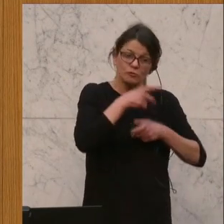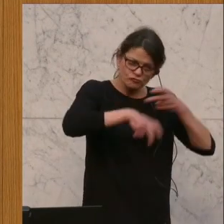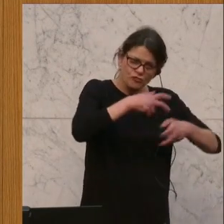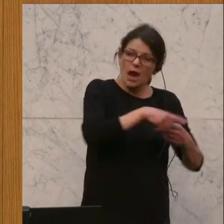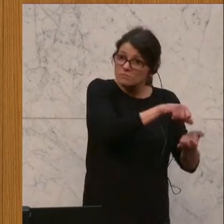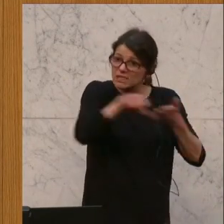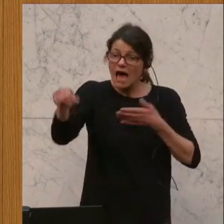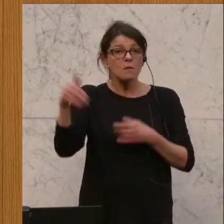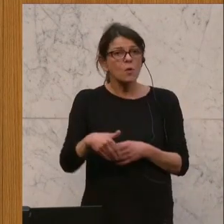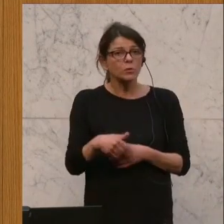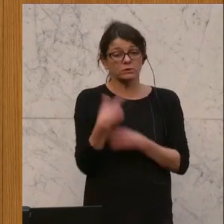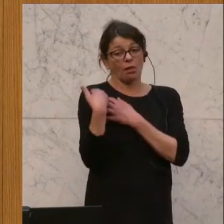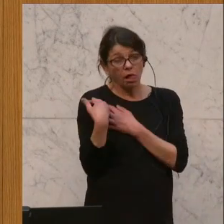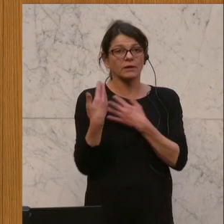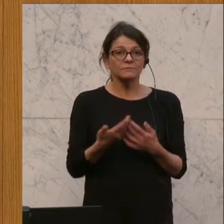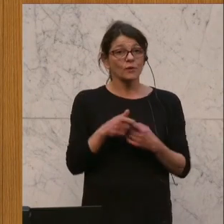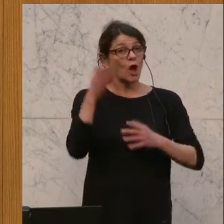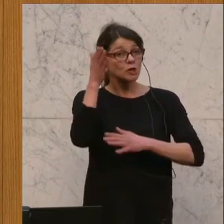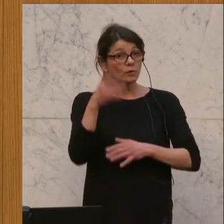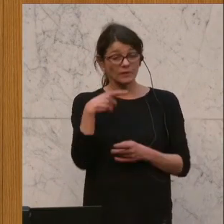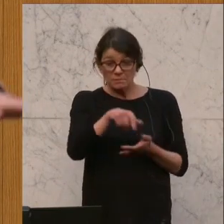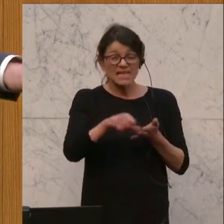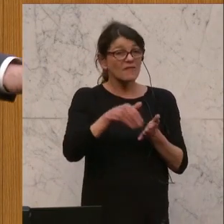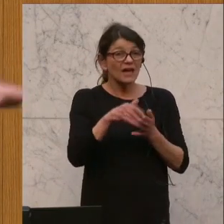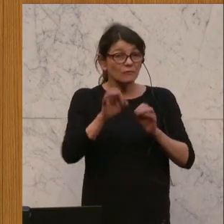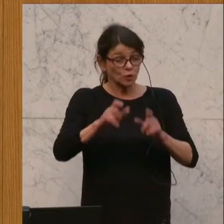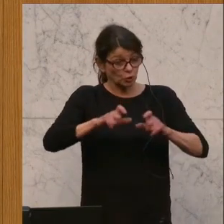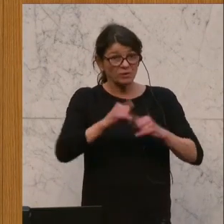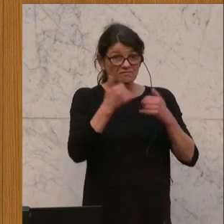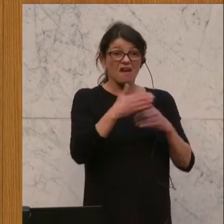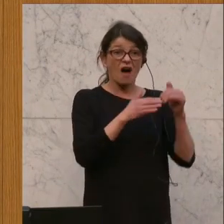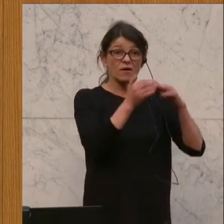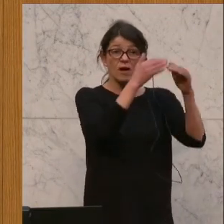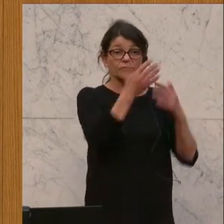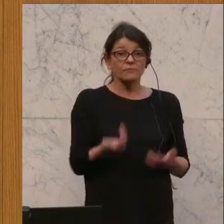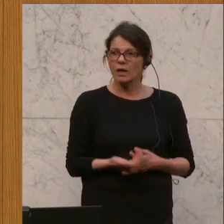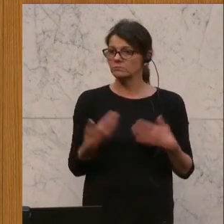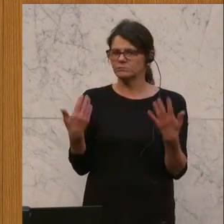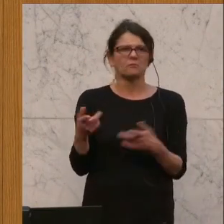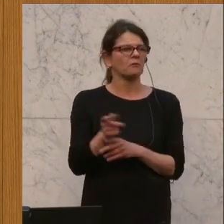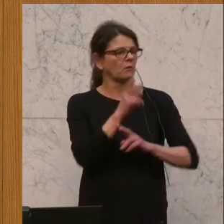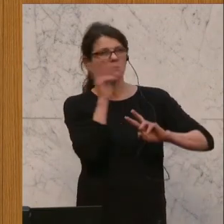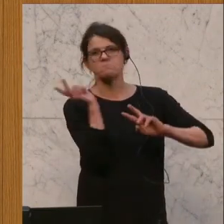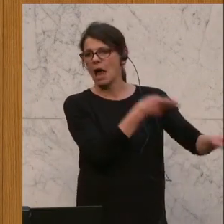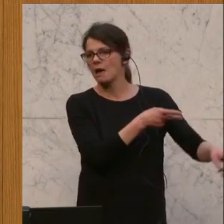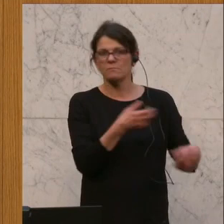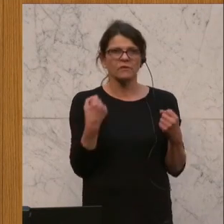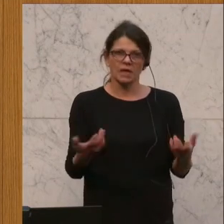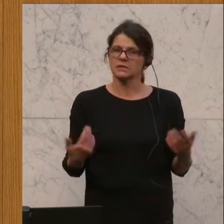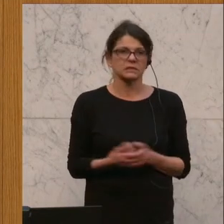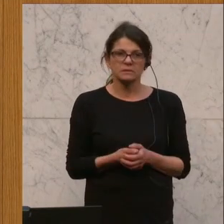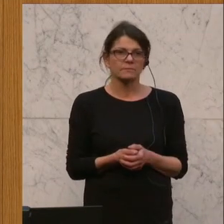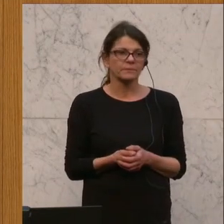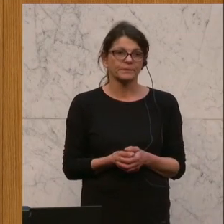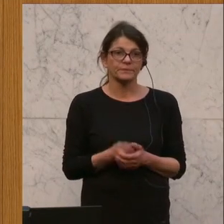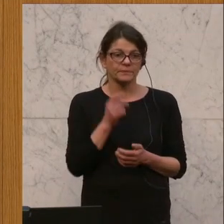schupfen und die in Zukunft noch für die Schulden zahlen werden, die hier aufgetürmt werden, die werden völlig außer Acht gelassen.